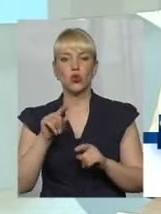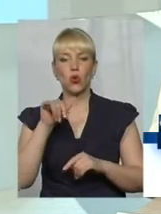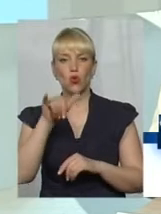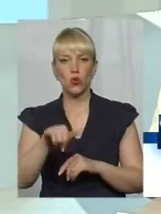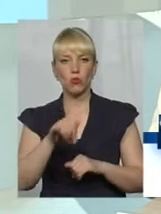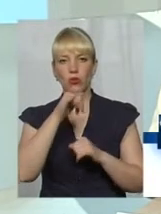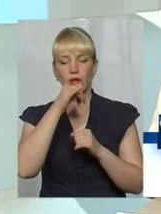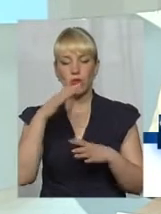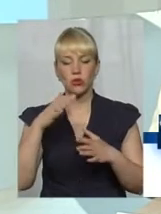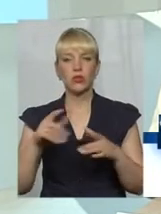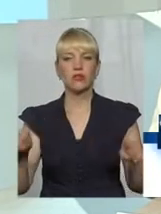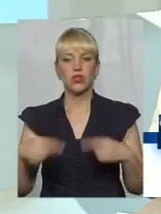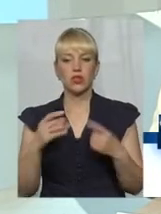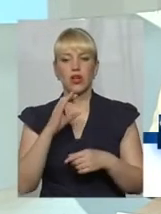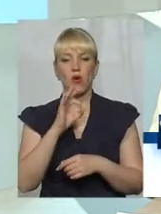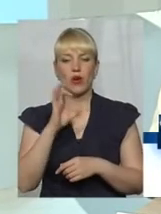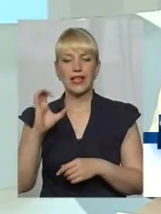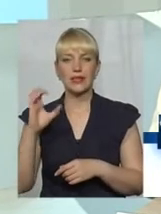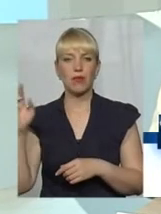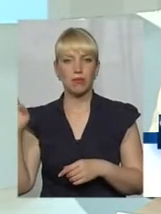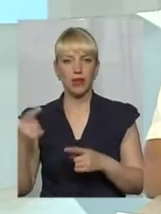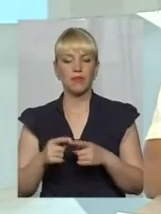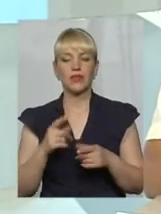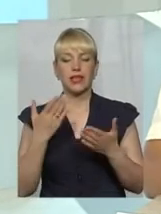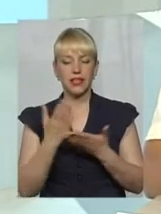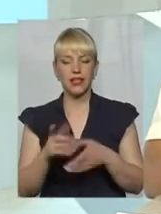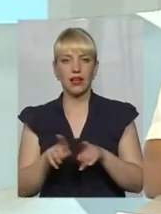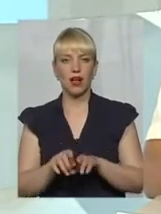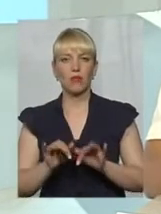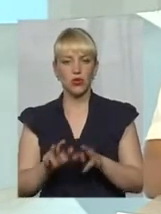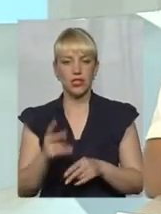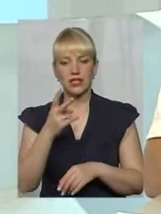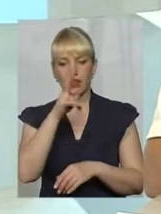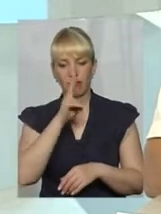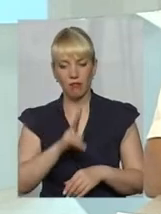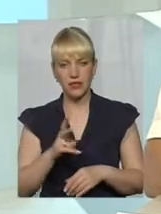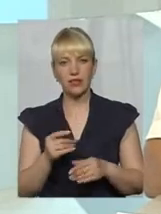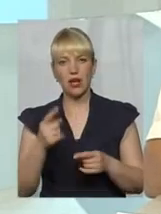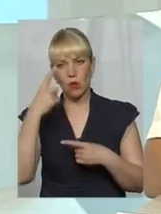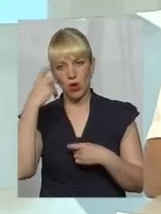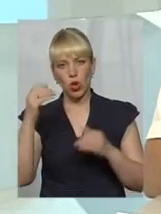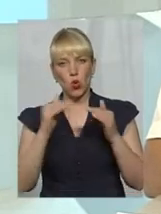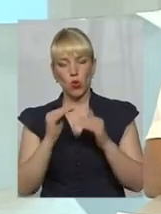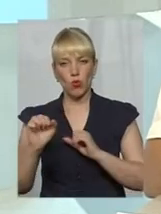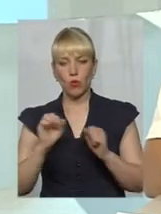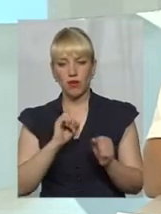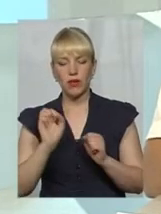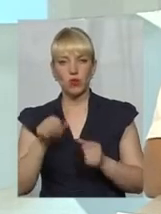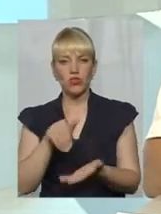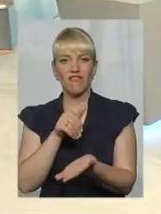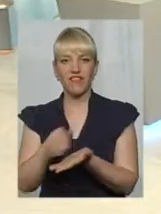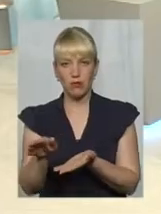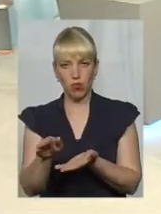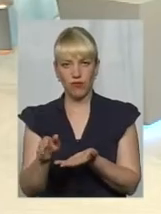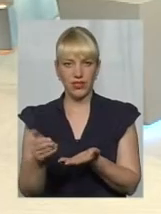законі виписана процедура, як то робиться, за два місяці повідомляється управителя, і можна відмовитися від... І